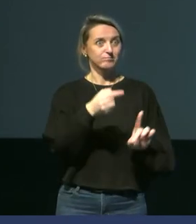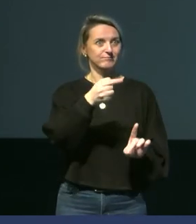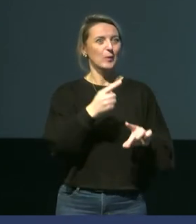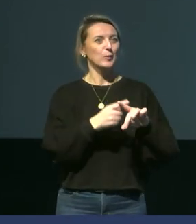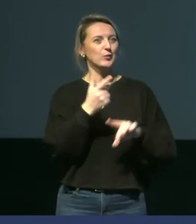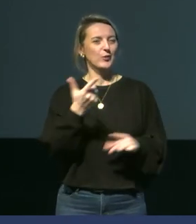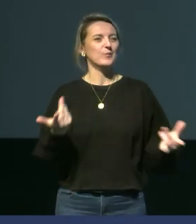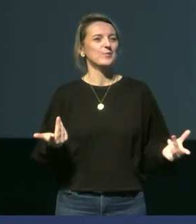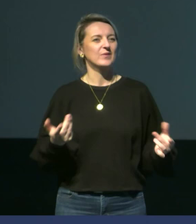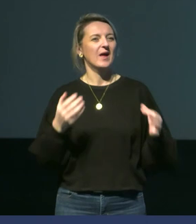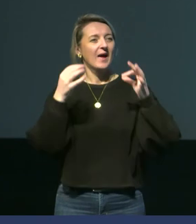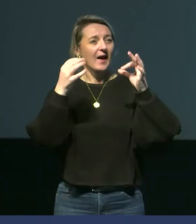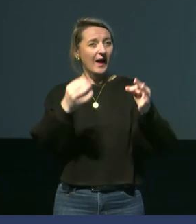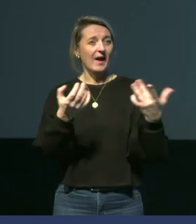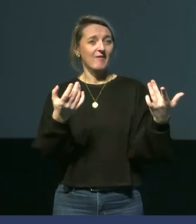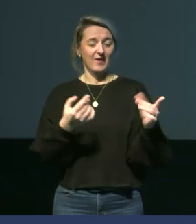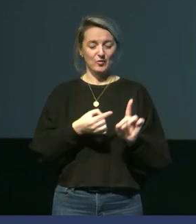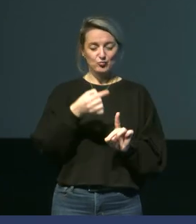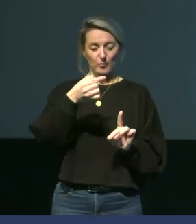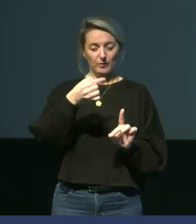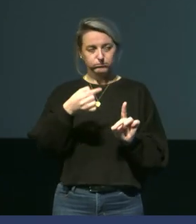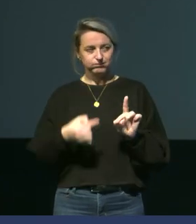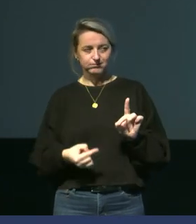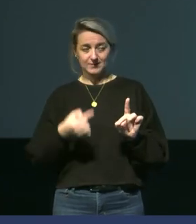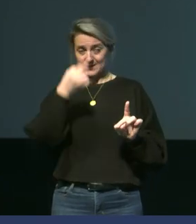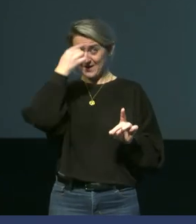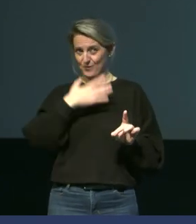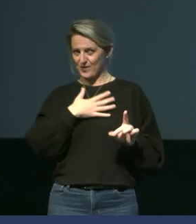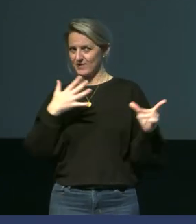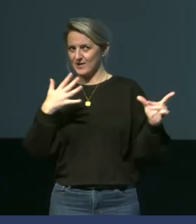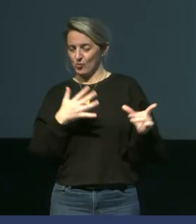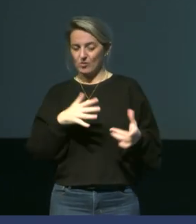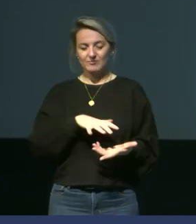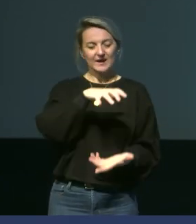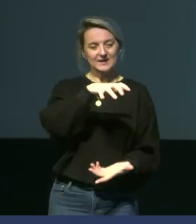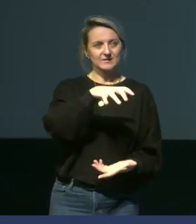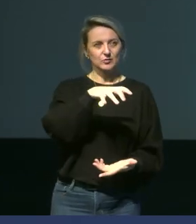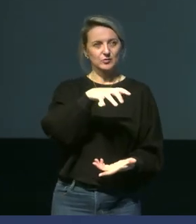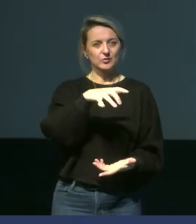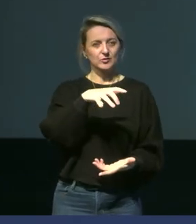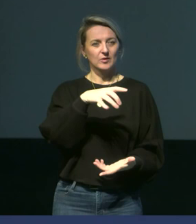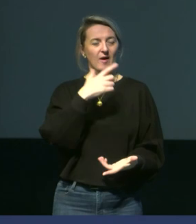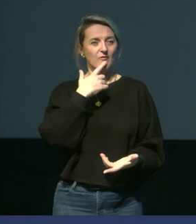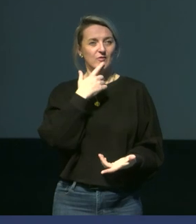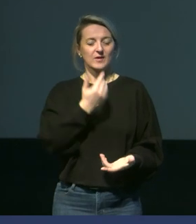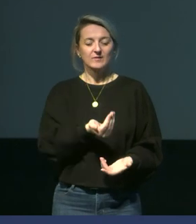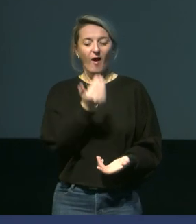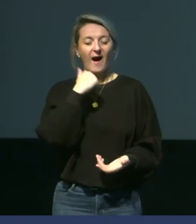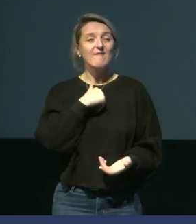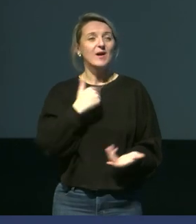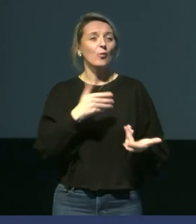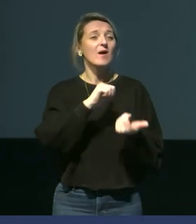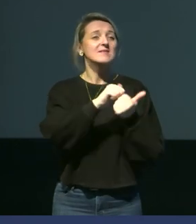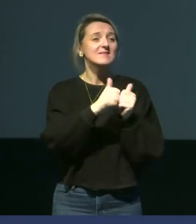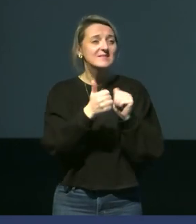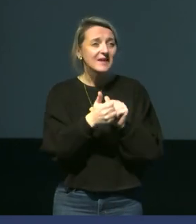Au niveau de la chute de température que l'on observe ici, je pense que l'individu est venu ingérer de la neige et a réussi à